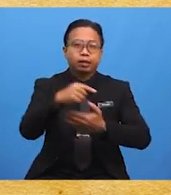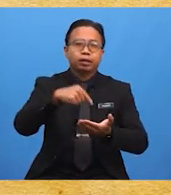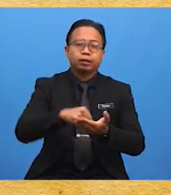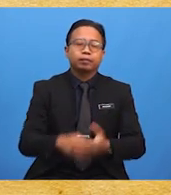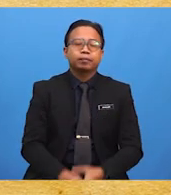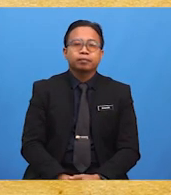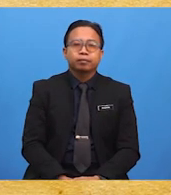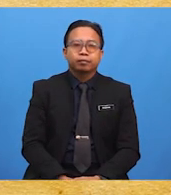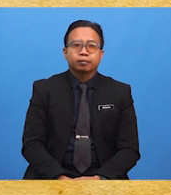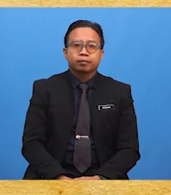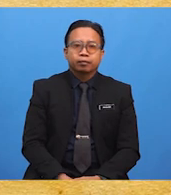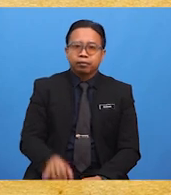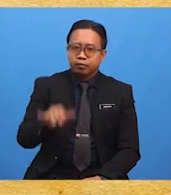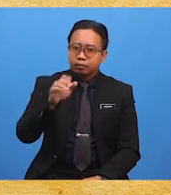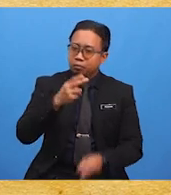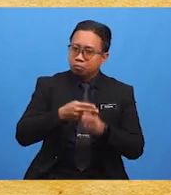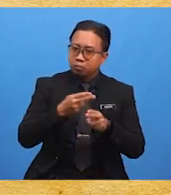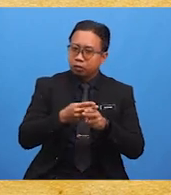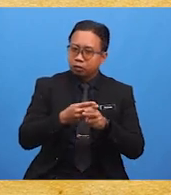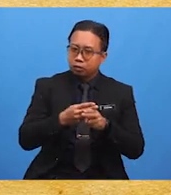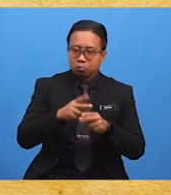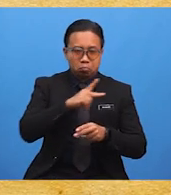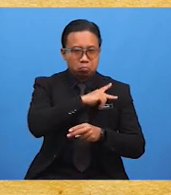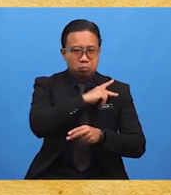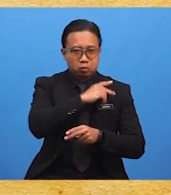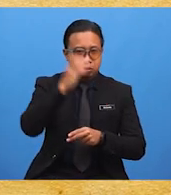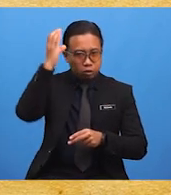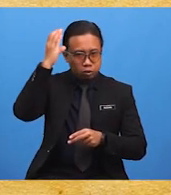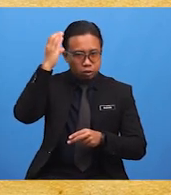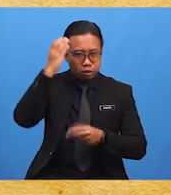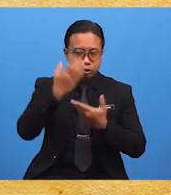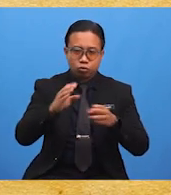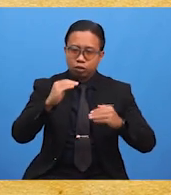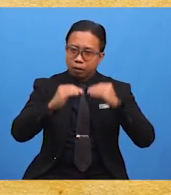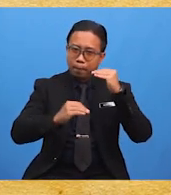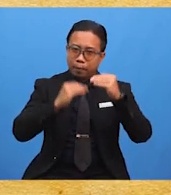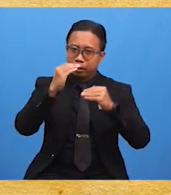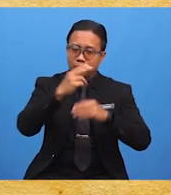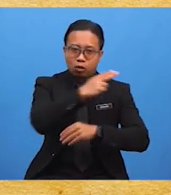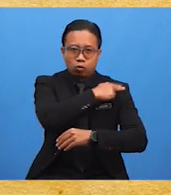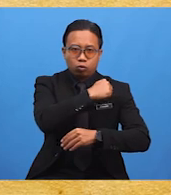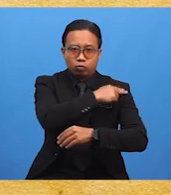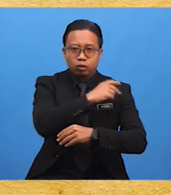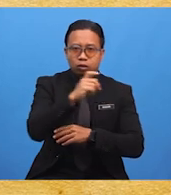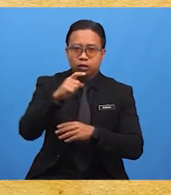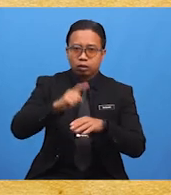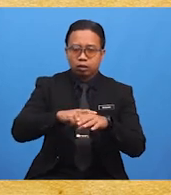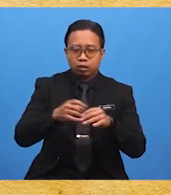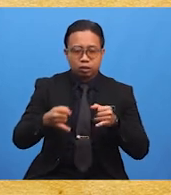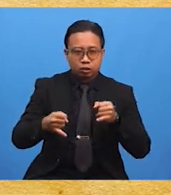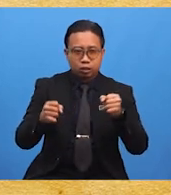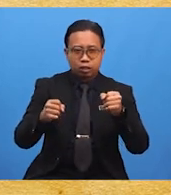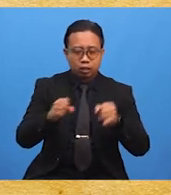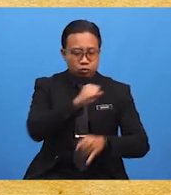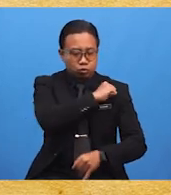Yap Kuan Seng iaitu Kapitan China Kuala Lumpur telah membina hospital Tongshin di Jalan Sultan